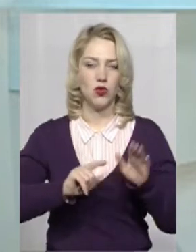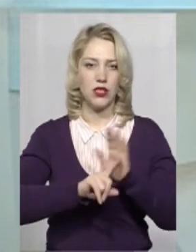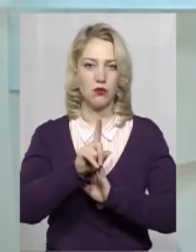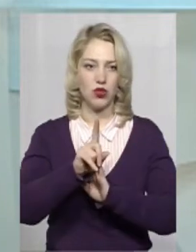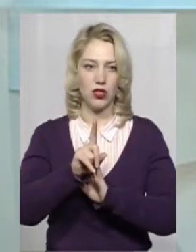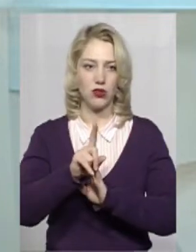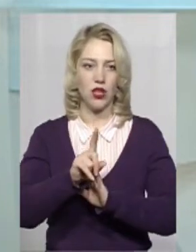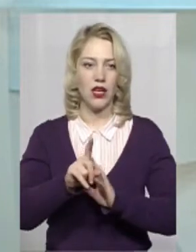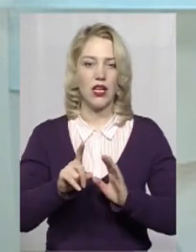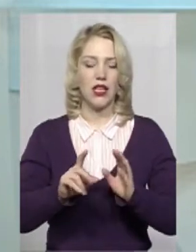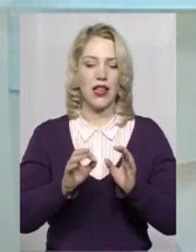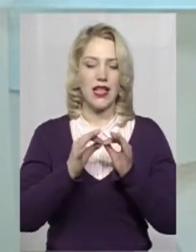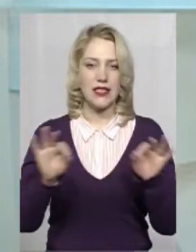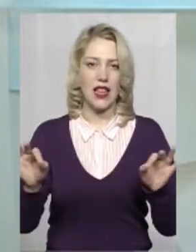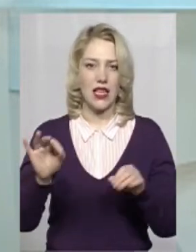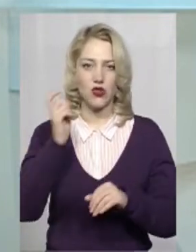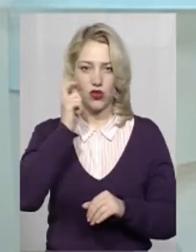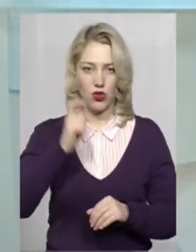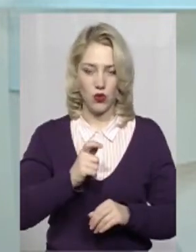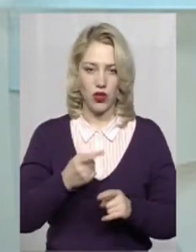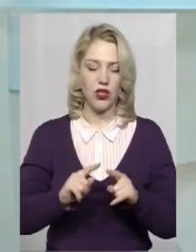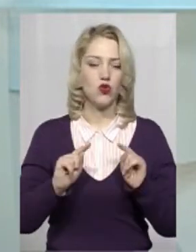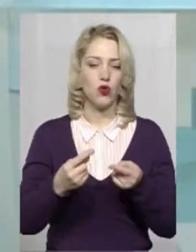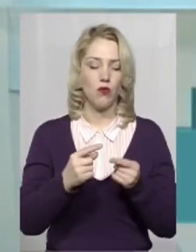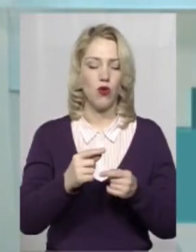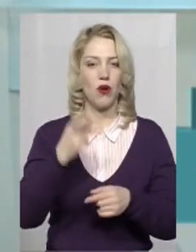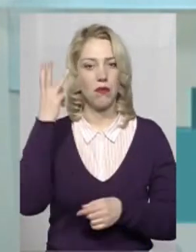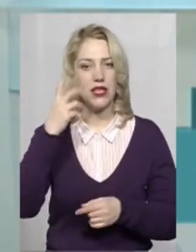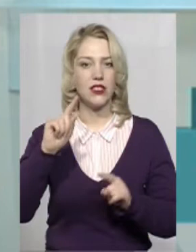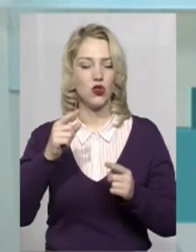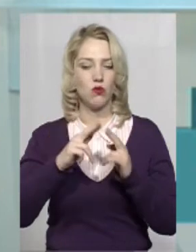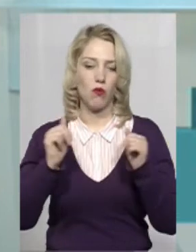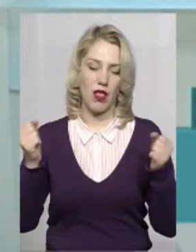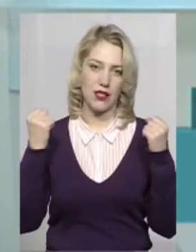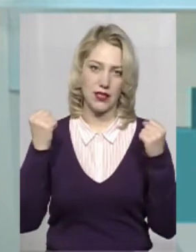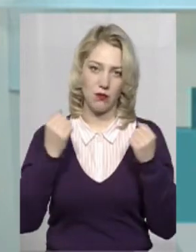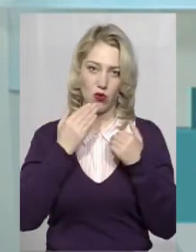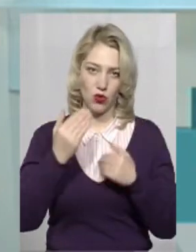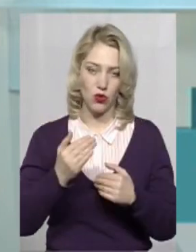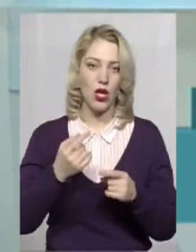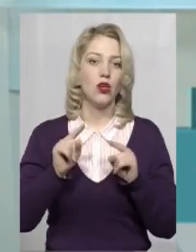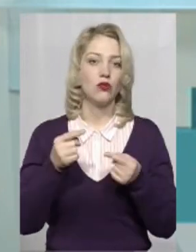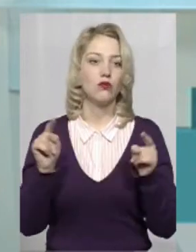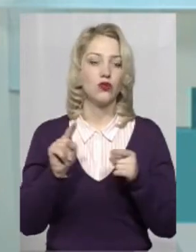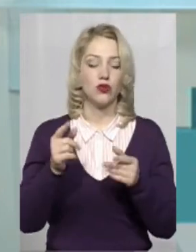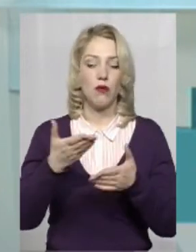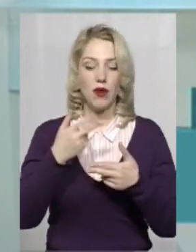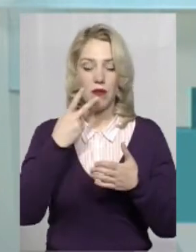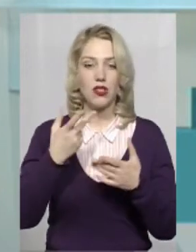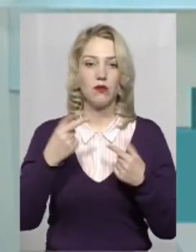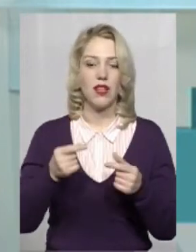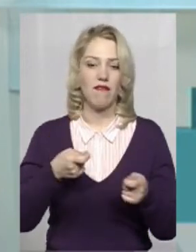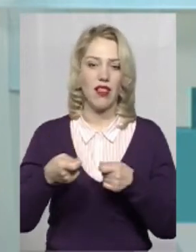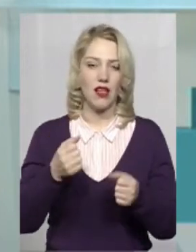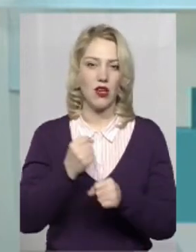початку незалежності. Чому Хмельницький, чому палац спорту? Тому що ми бачимо, там, де влада робить